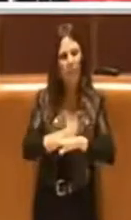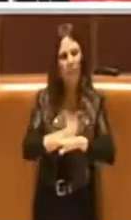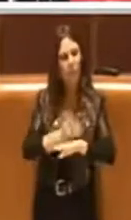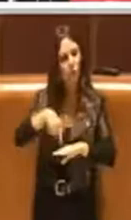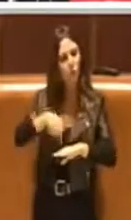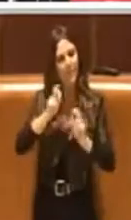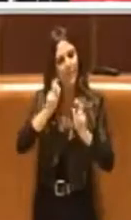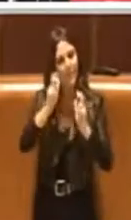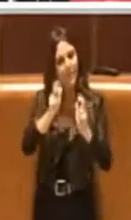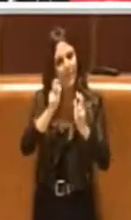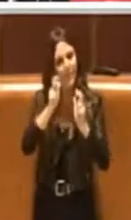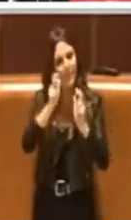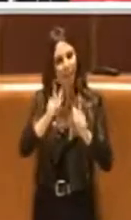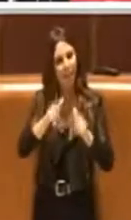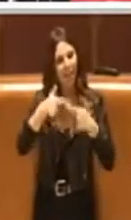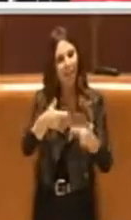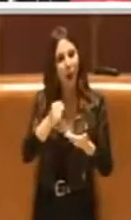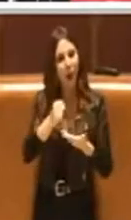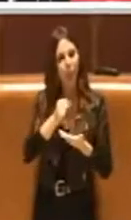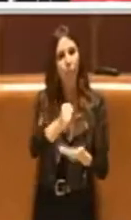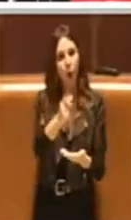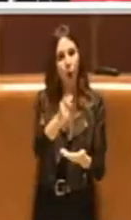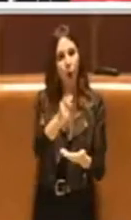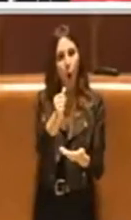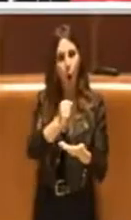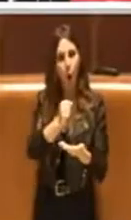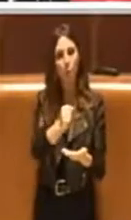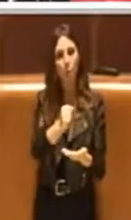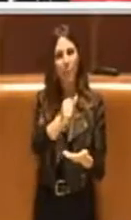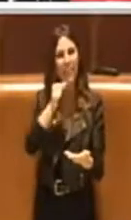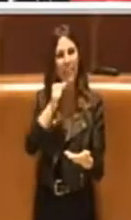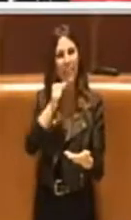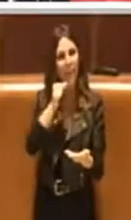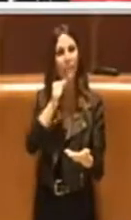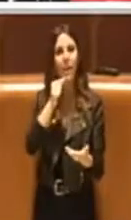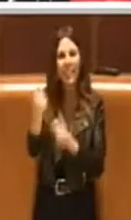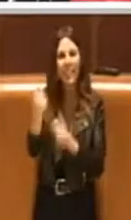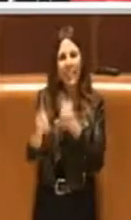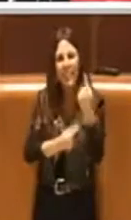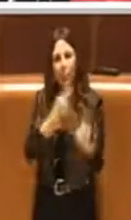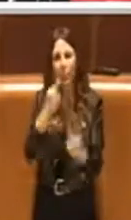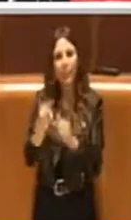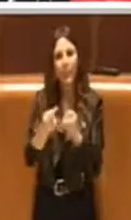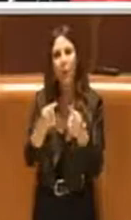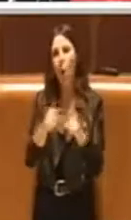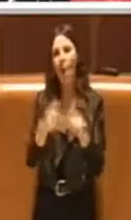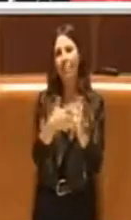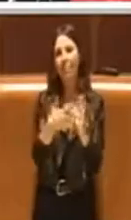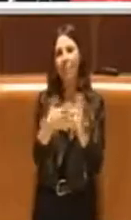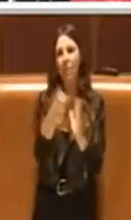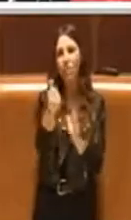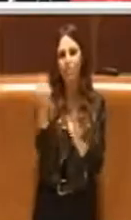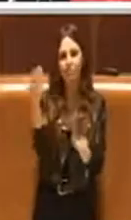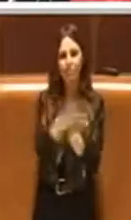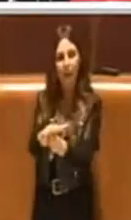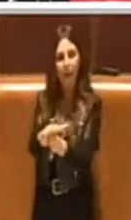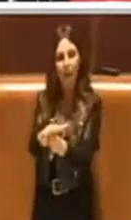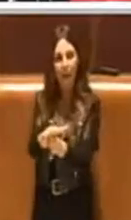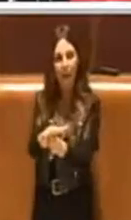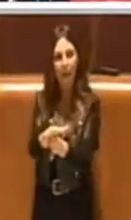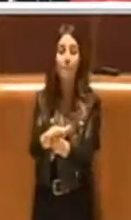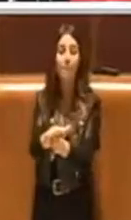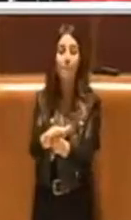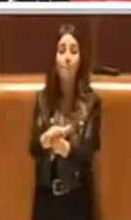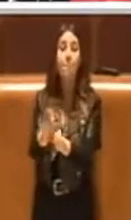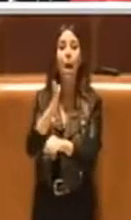mettere a disposizione dei fondi sanando quelle che sono le situazioni di criticità rispetto ai conti poi dall'altra non